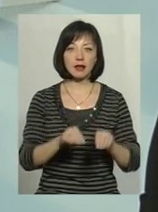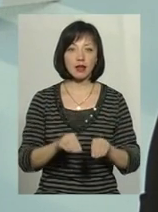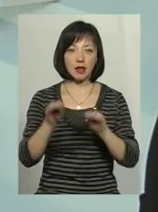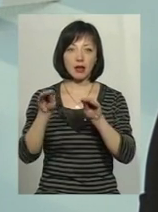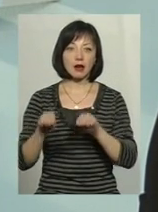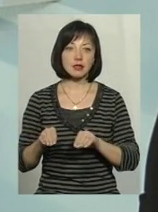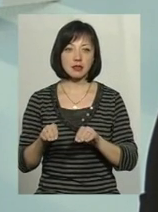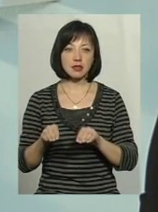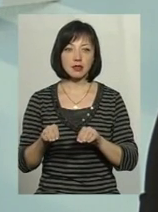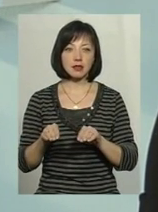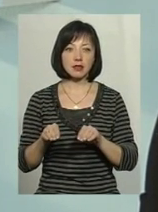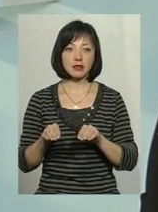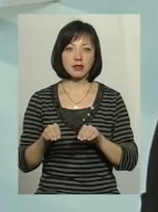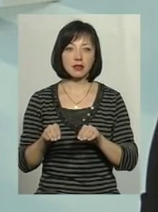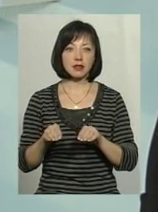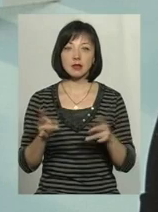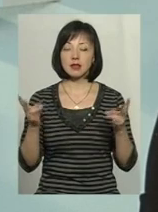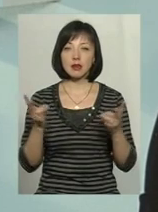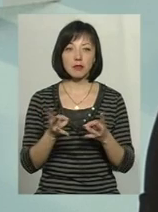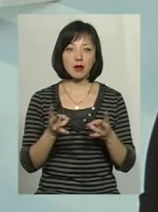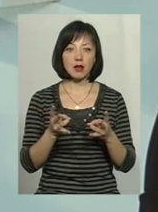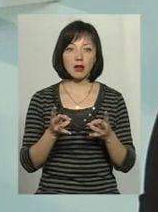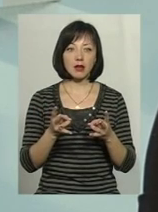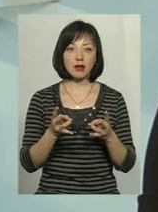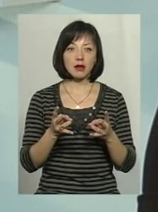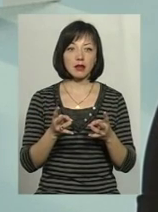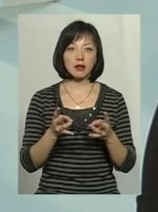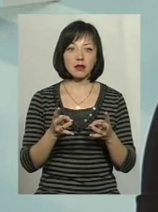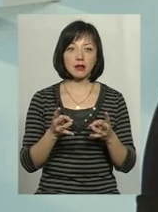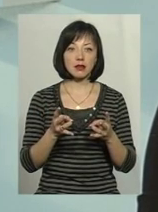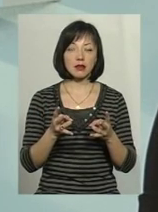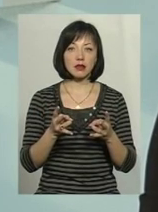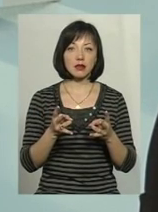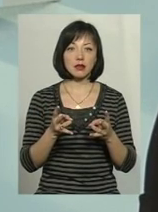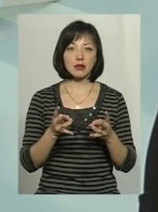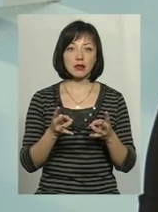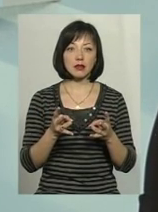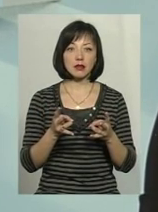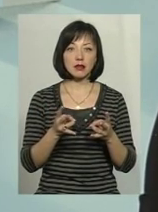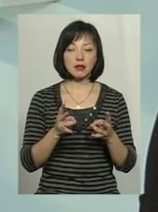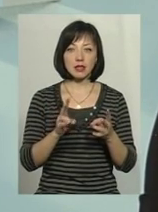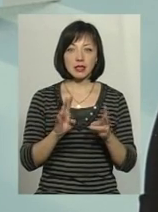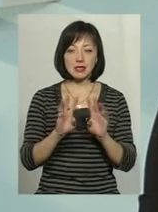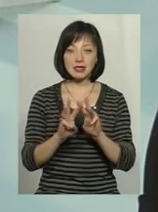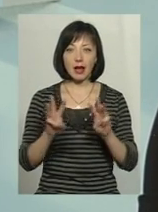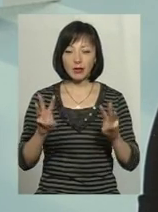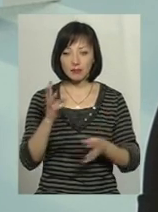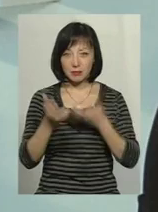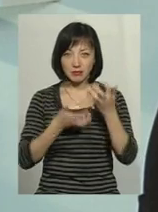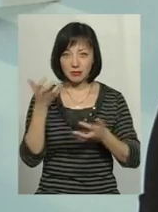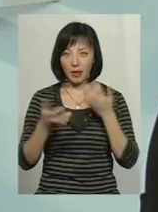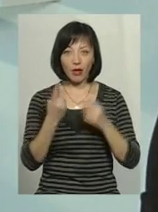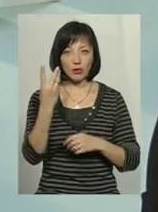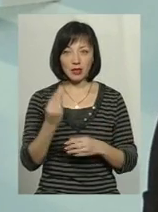посадовців на сайті, то треба логіку дуже желізну мати і працювати з цим сайтом не один день, щоб знайти.